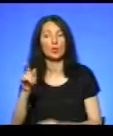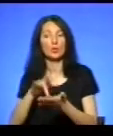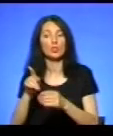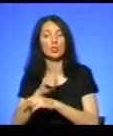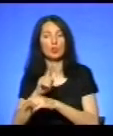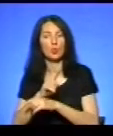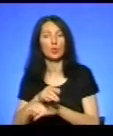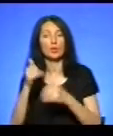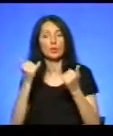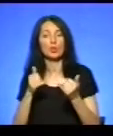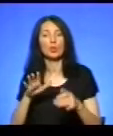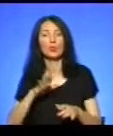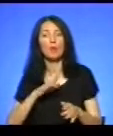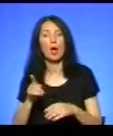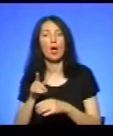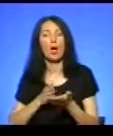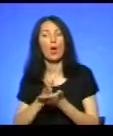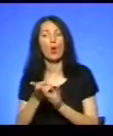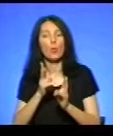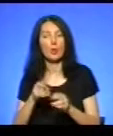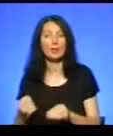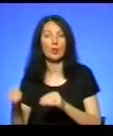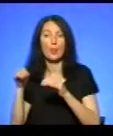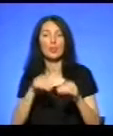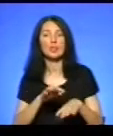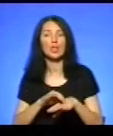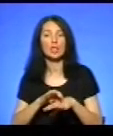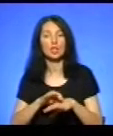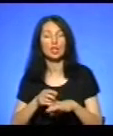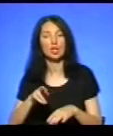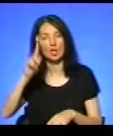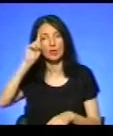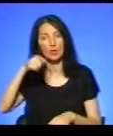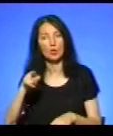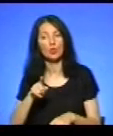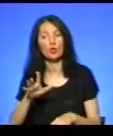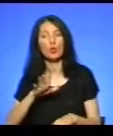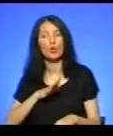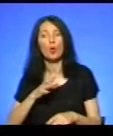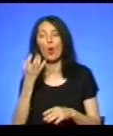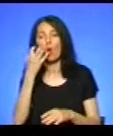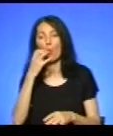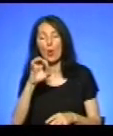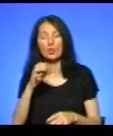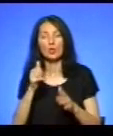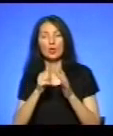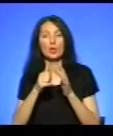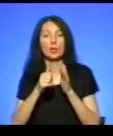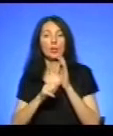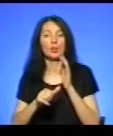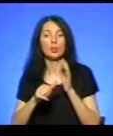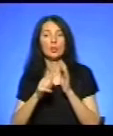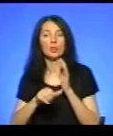Сьогодні прийшла операція з пересадки шкіри. Як відомо, що було перш на 30% тіла, 60